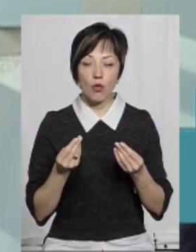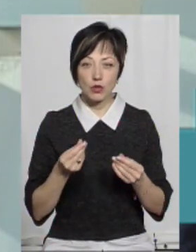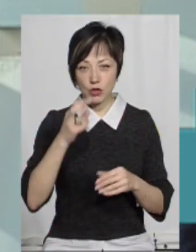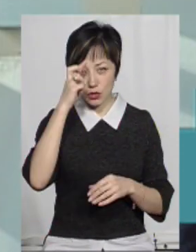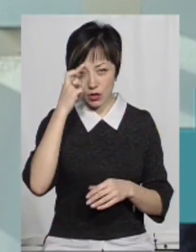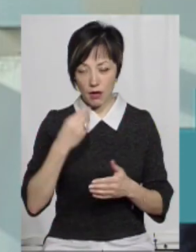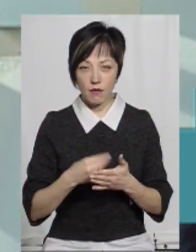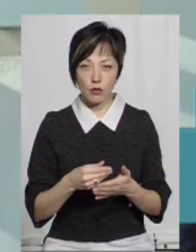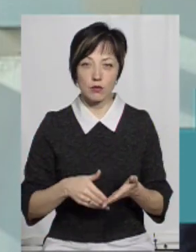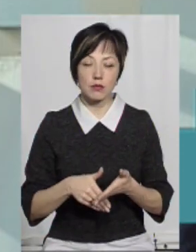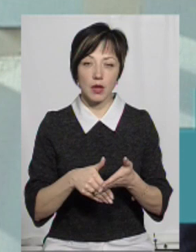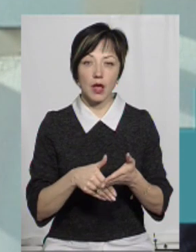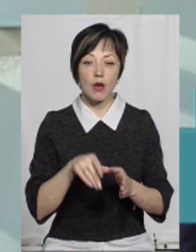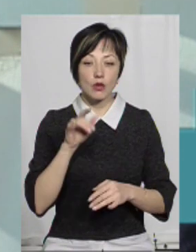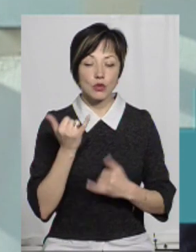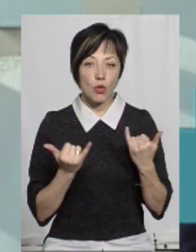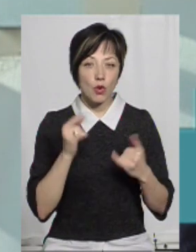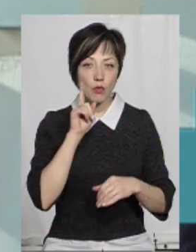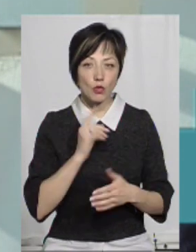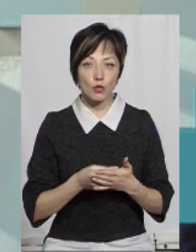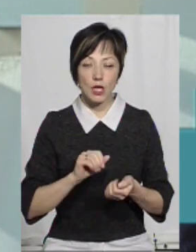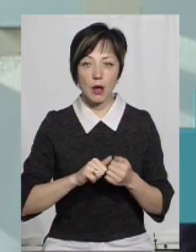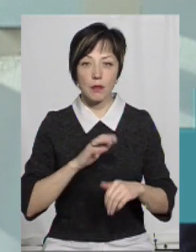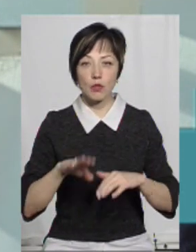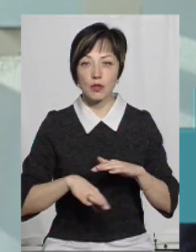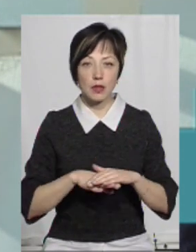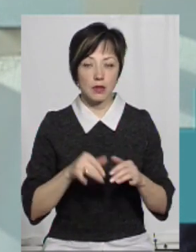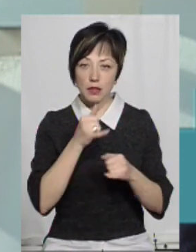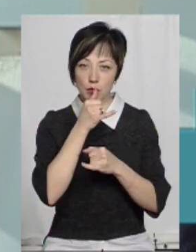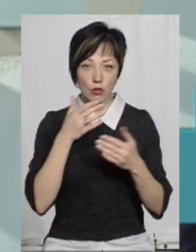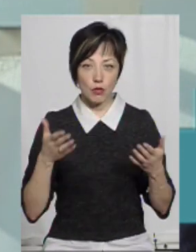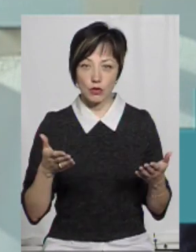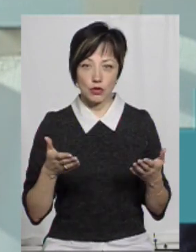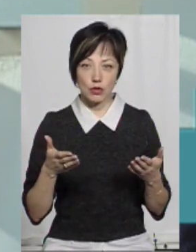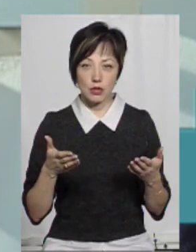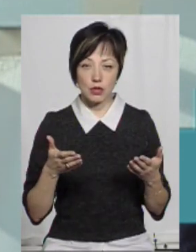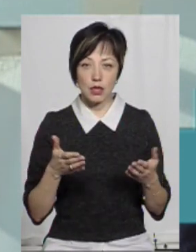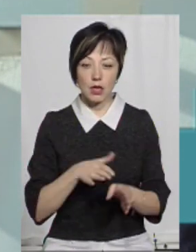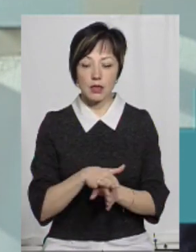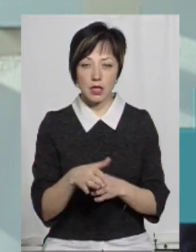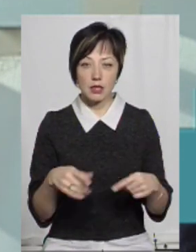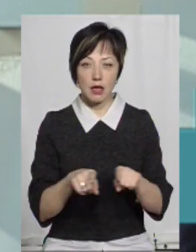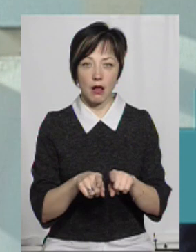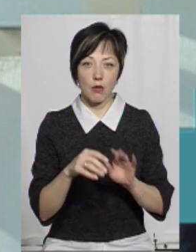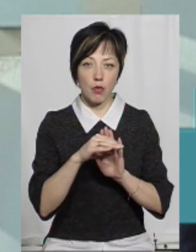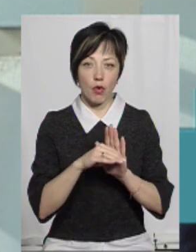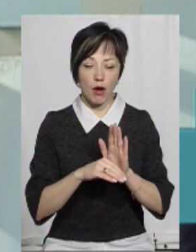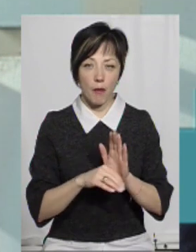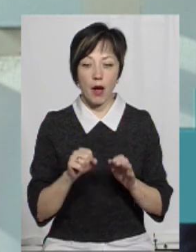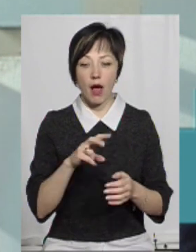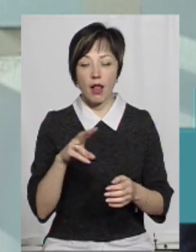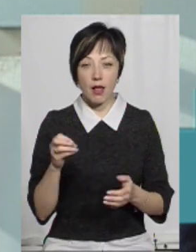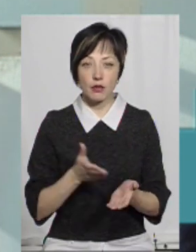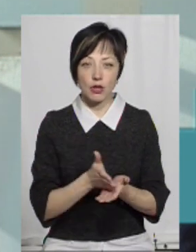кошти з держави, і сьогодні поки що бюджет Кам'янця Подільського не спроможний. Для реалізації таких програм. Але